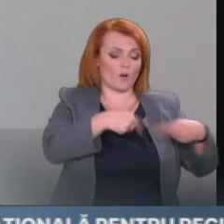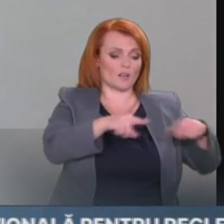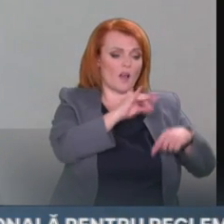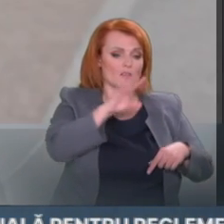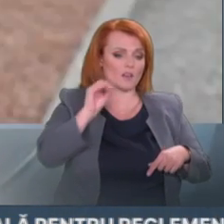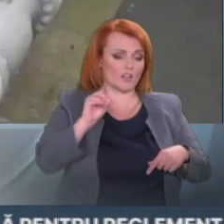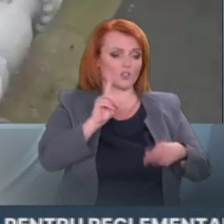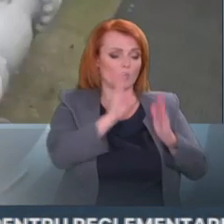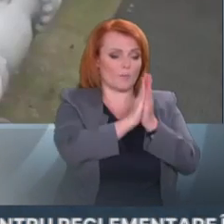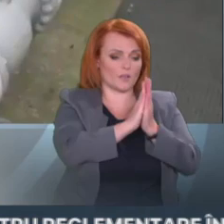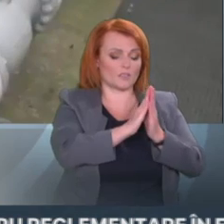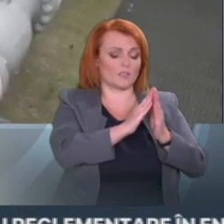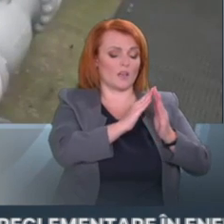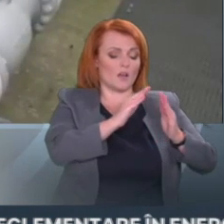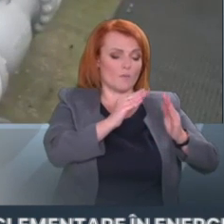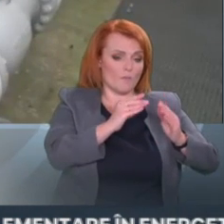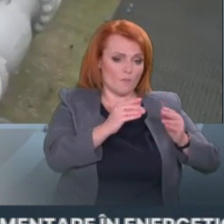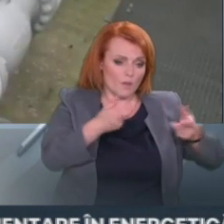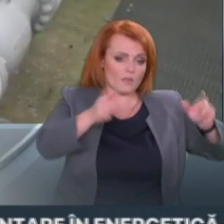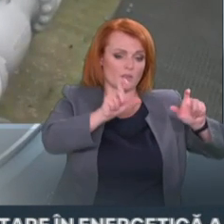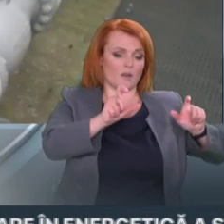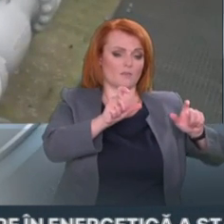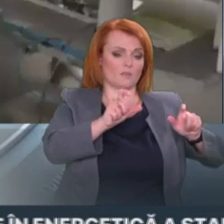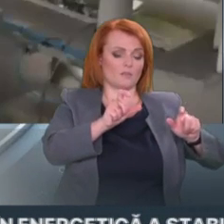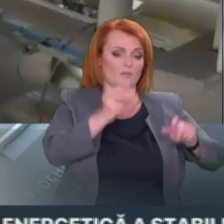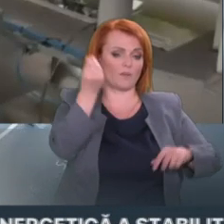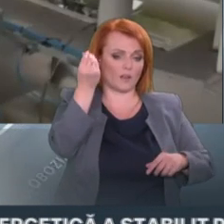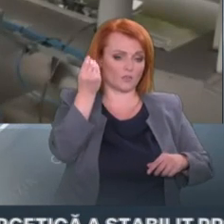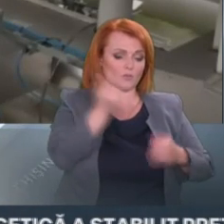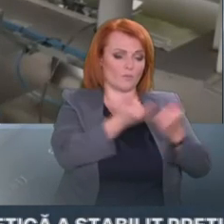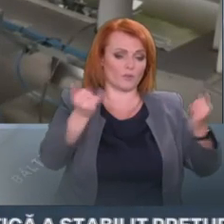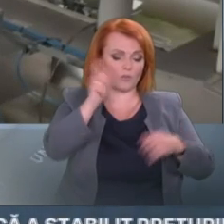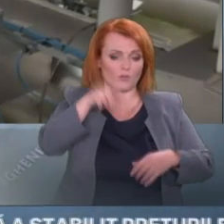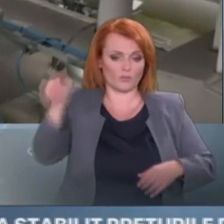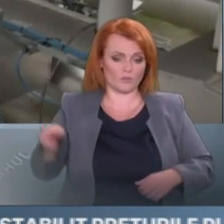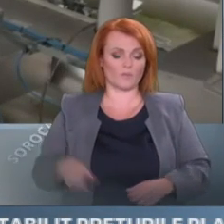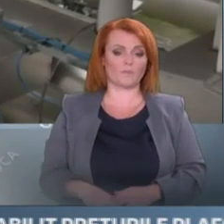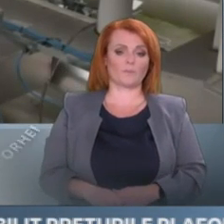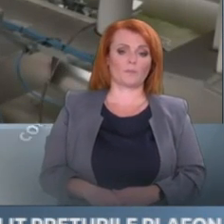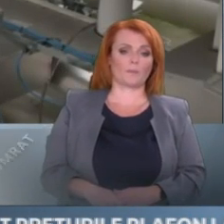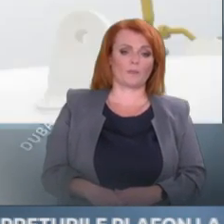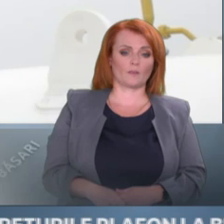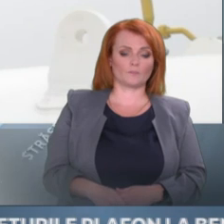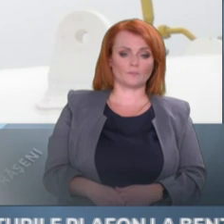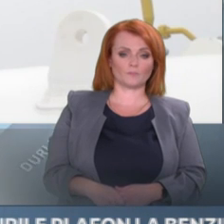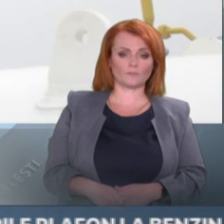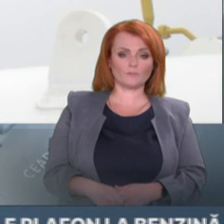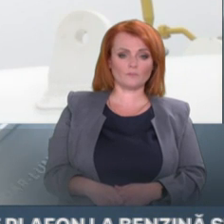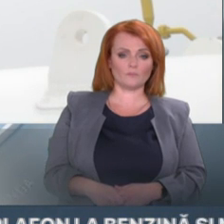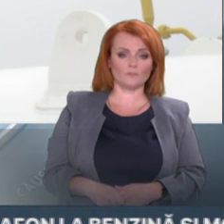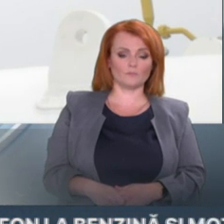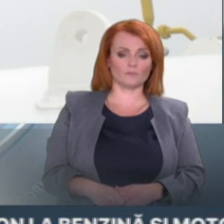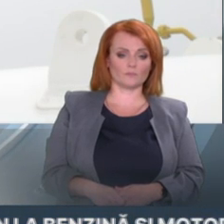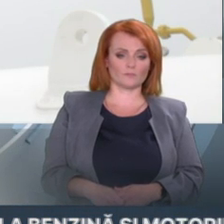că propoziți costul cu dobânda pentru aferient acestui credit nu este unul foarte mare. Deci,